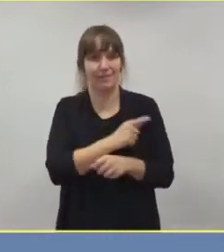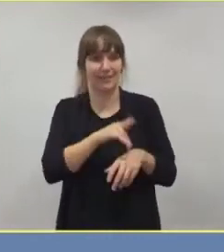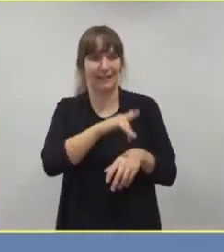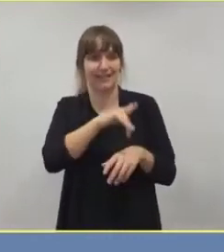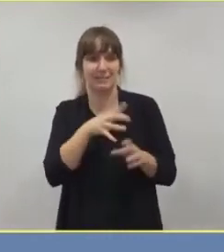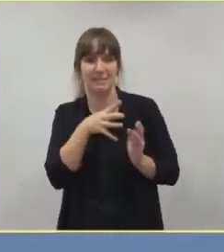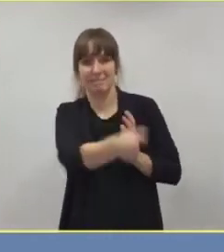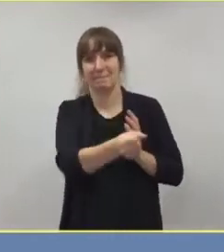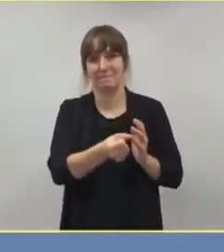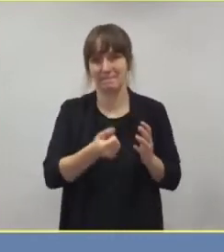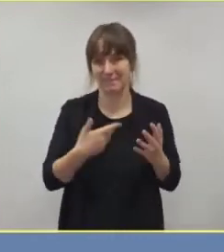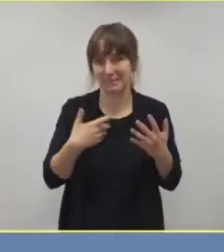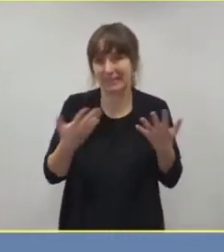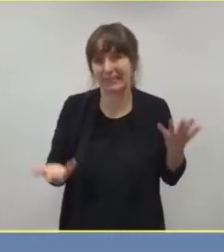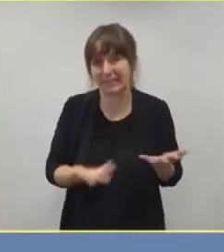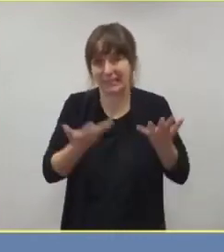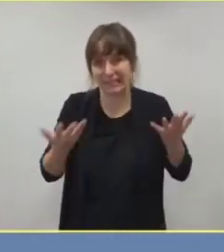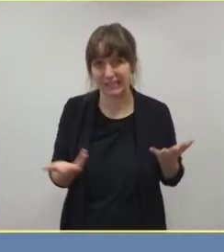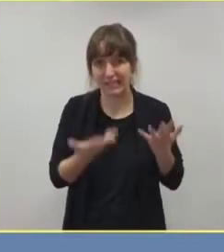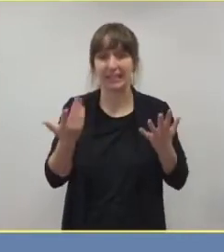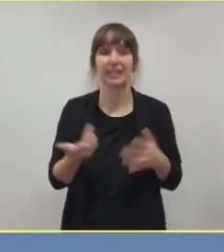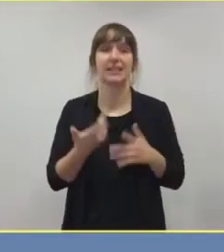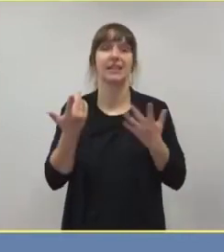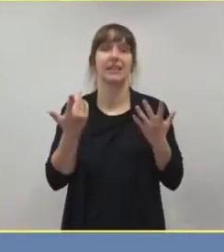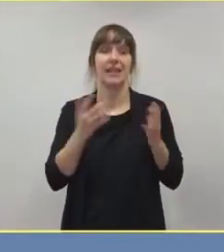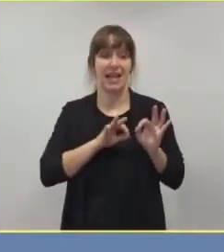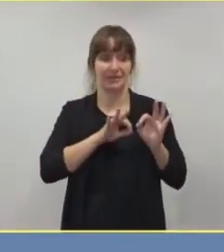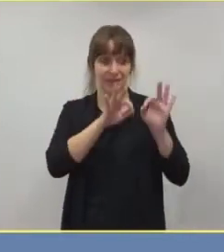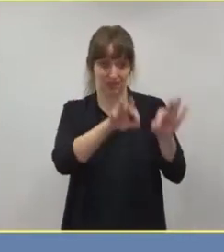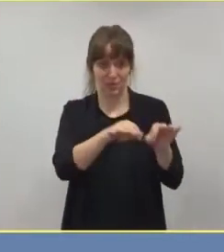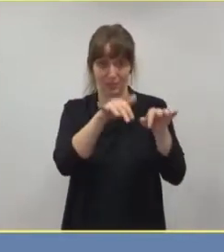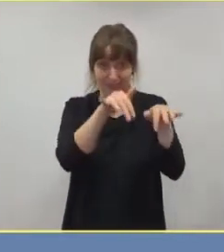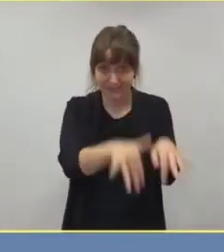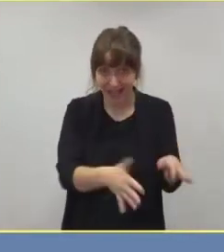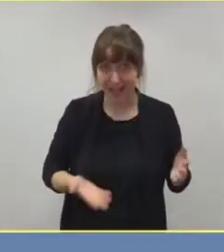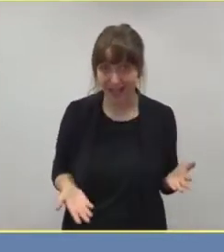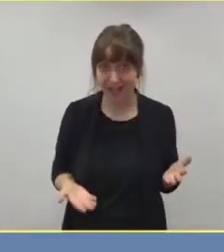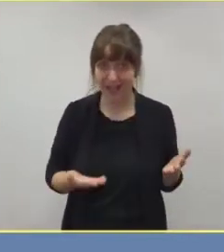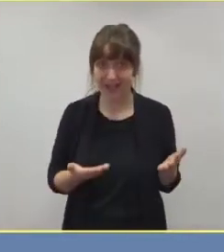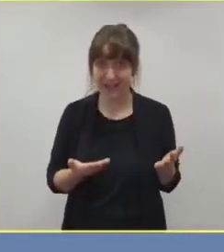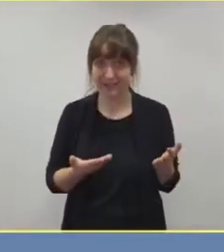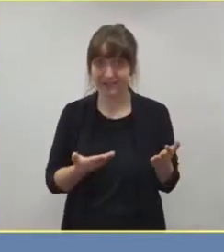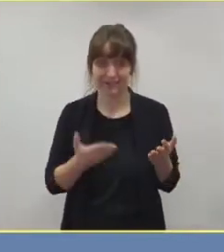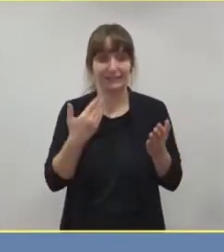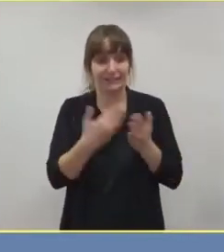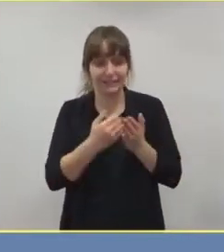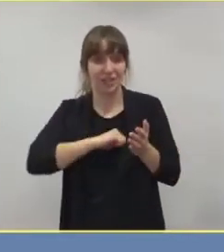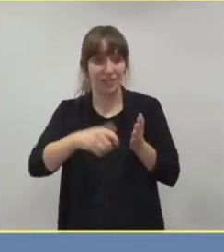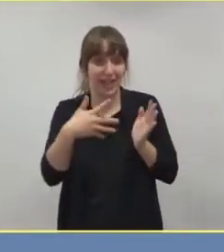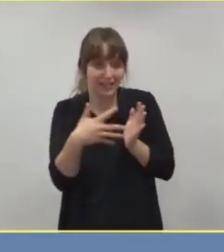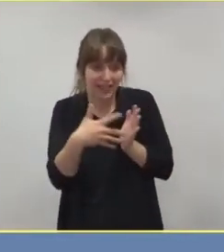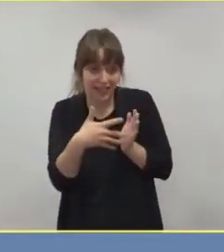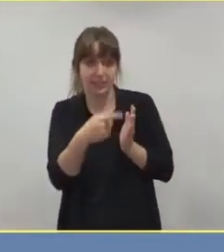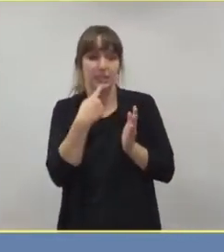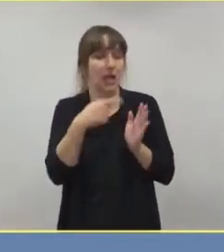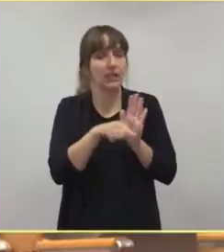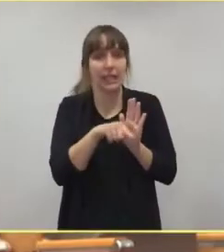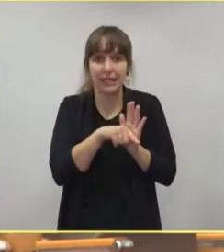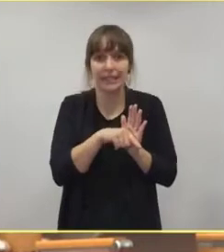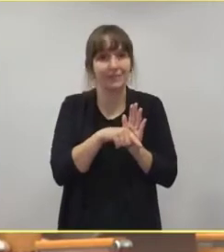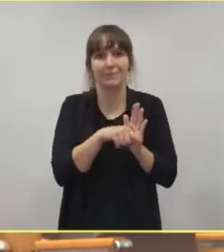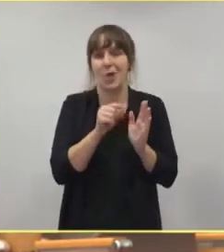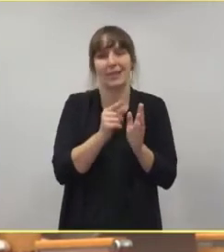Eine Infektion mit einem Schnelltest kann man nicht mit Sicherheit ausschließen. Man kann aber eine